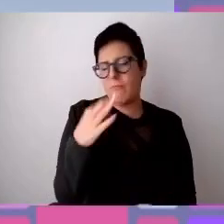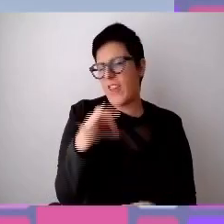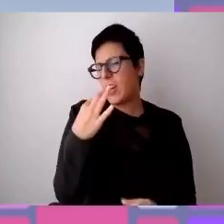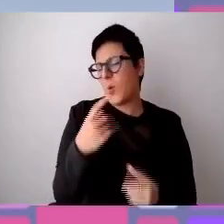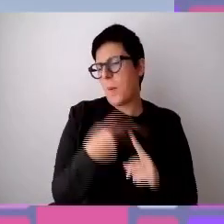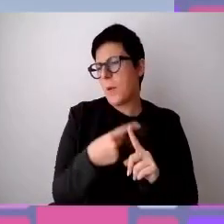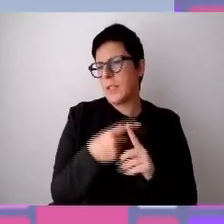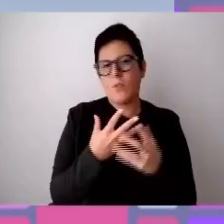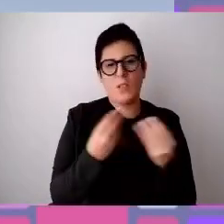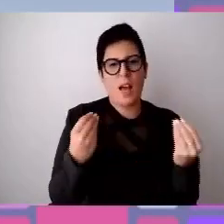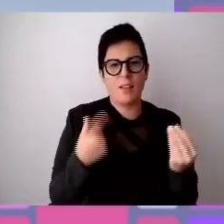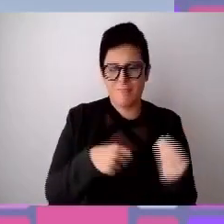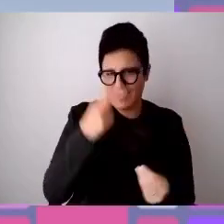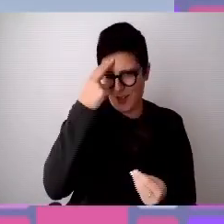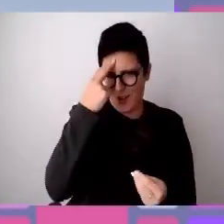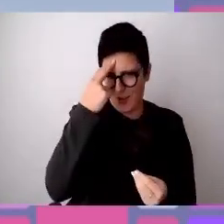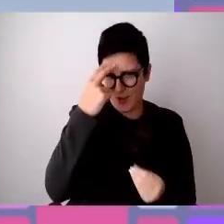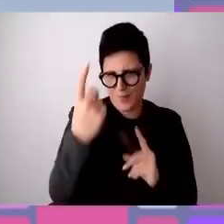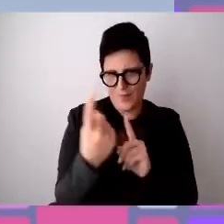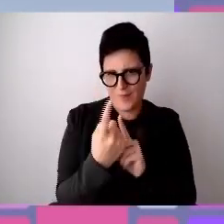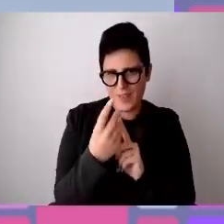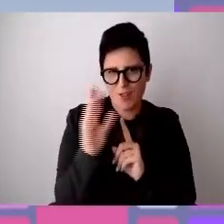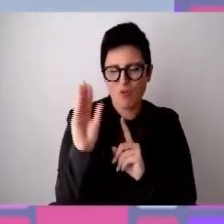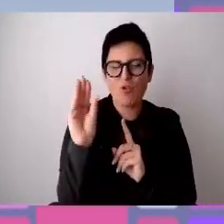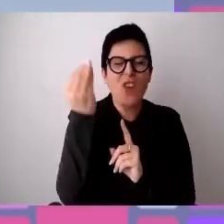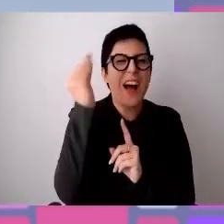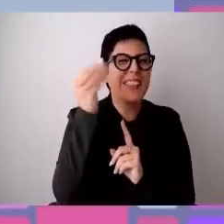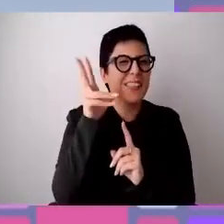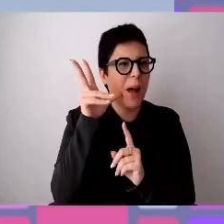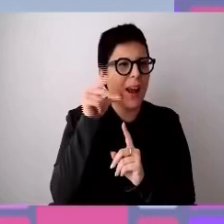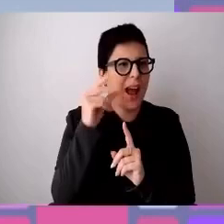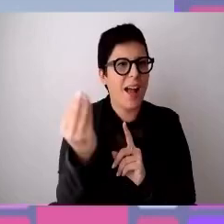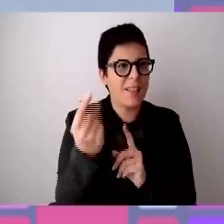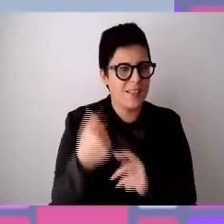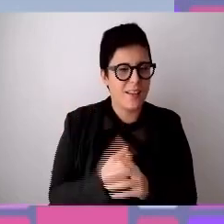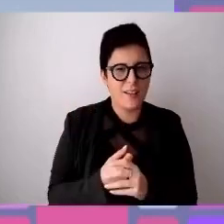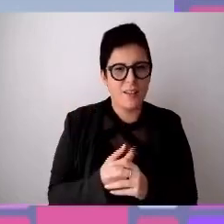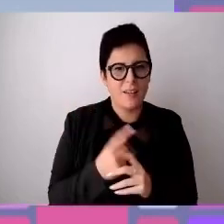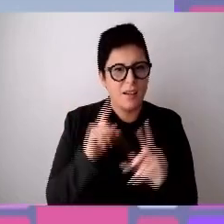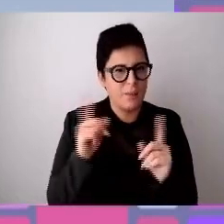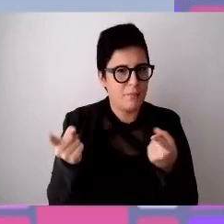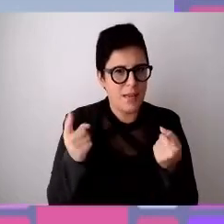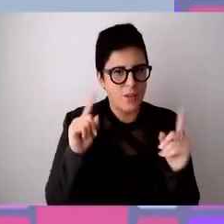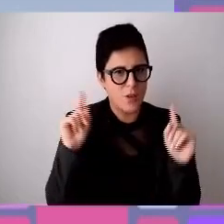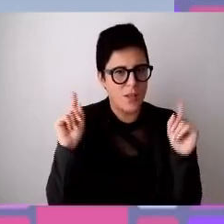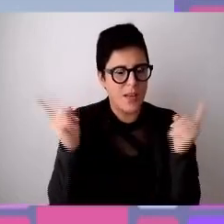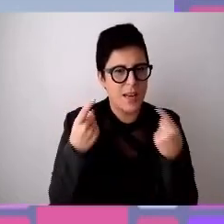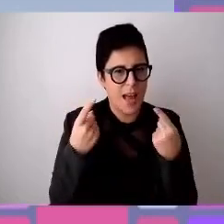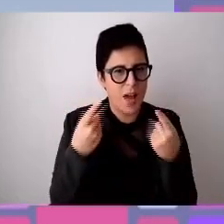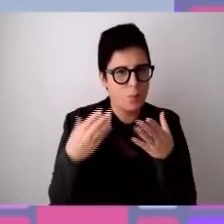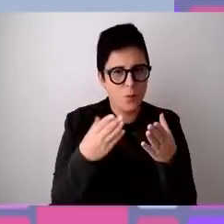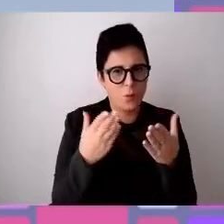io ricordo una volta incontrai questa ragazza giovanissima che si laureò durante il percorso di